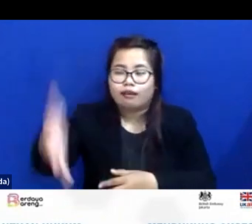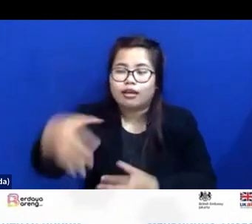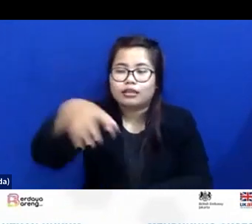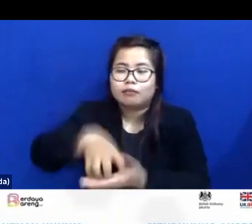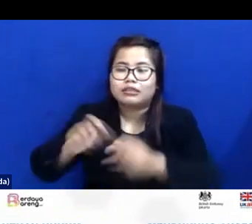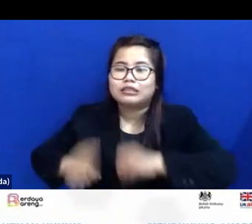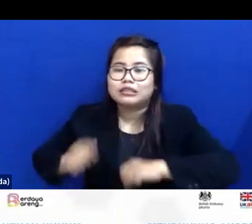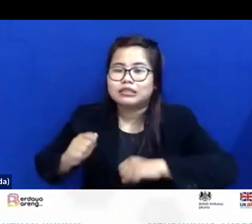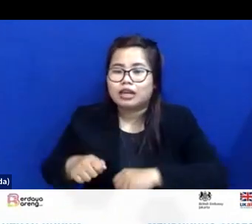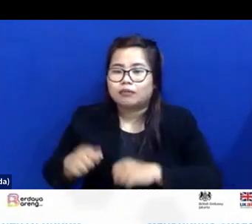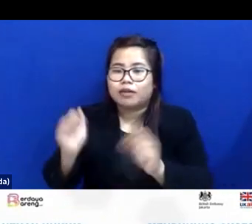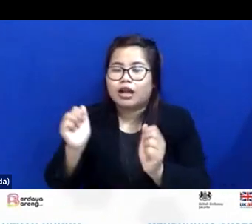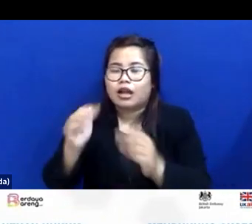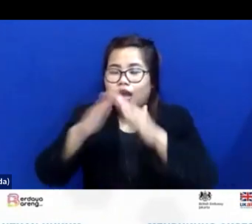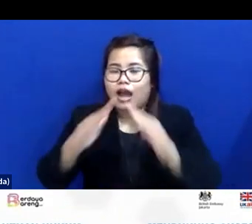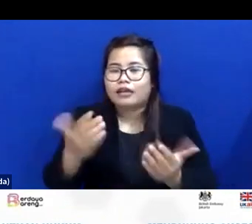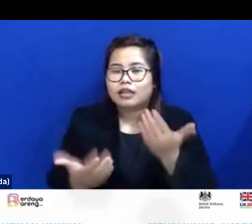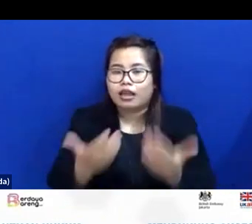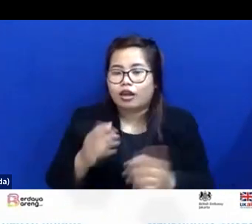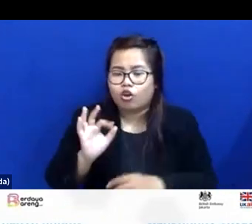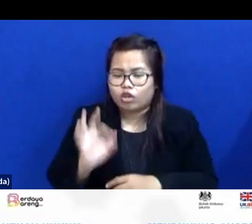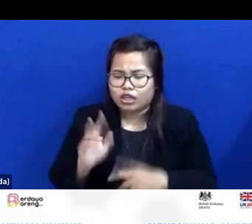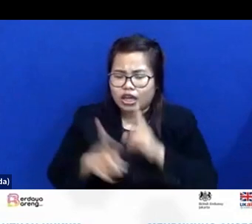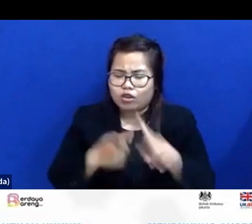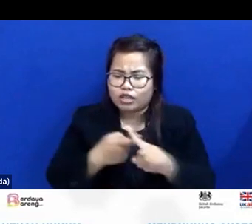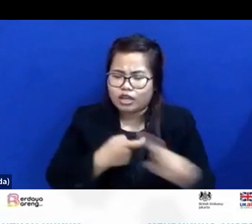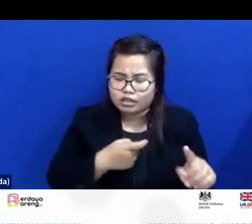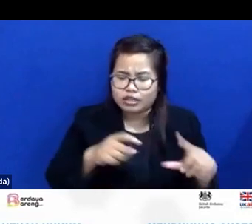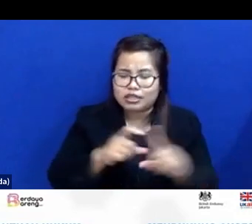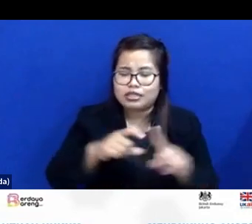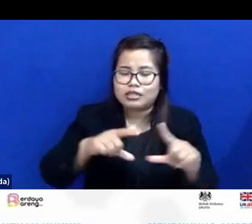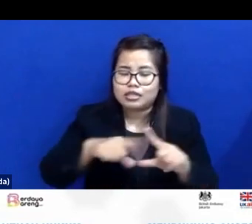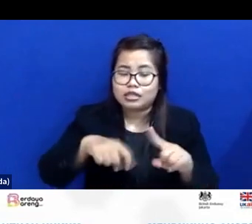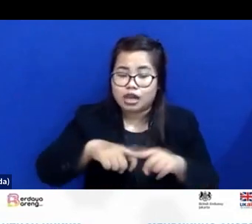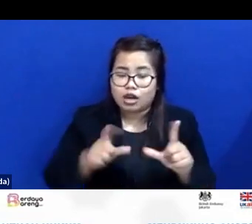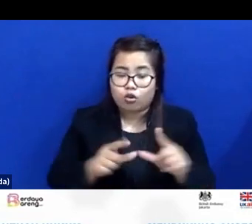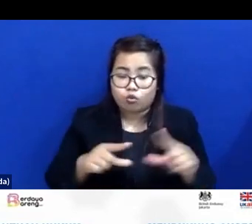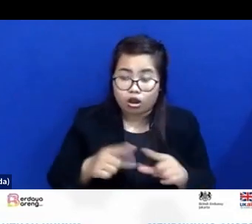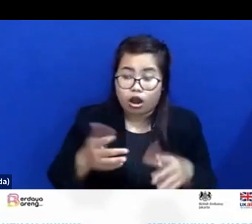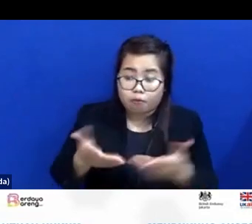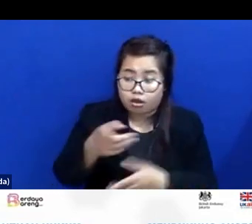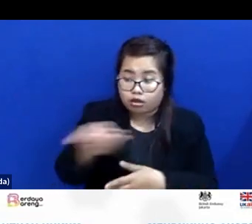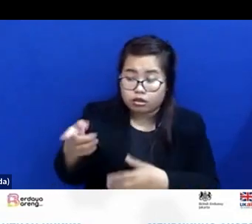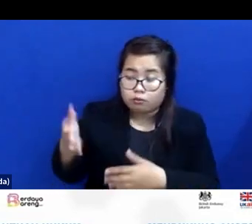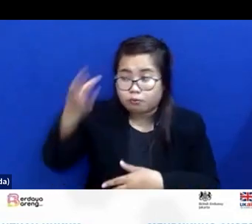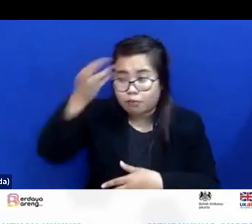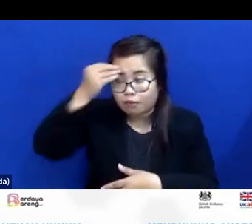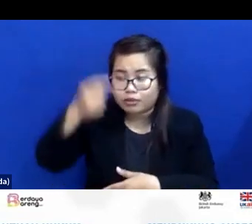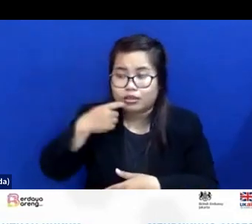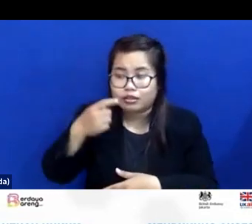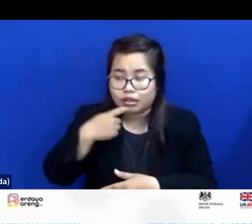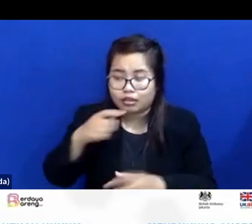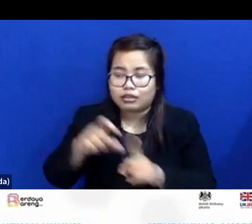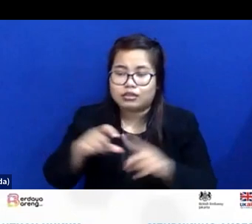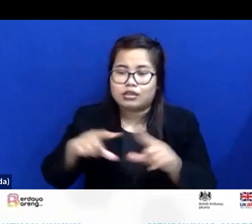Jadi kalau setelah baca dakwaan apakah saudara mengerti tentang dakwaan? Kata-kata dakwanya